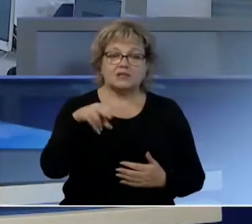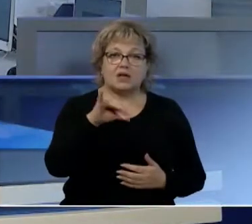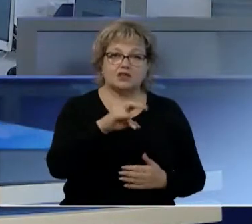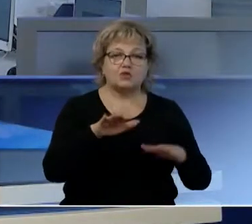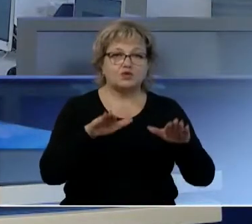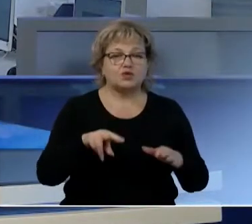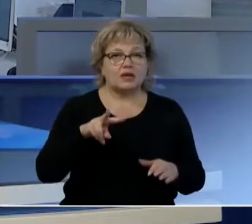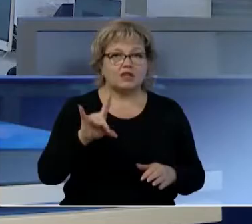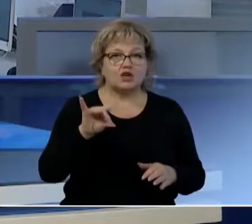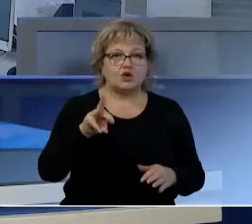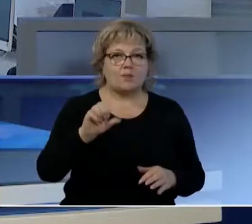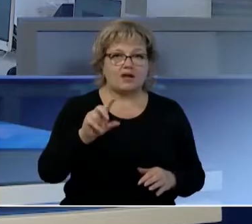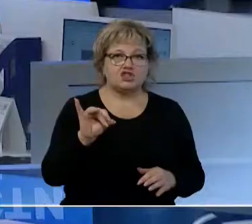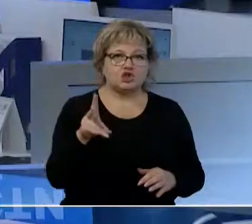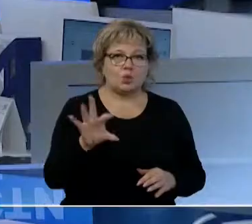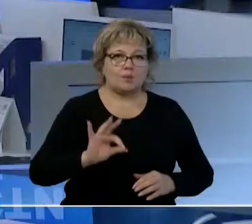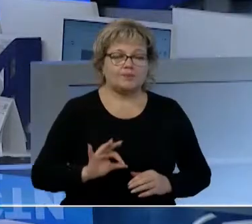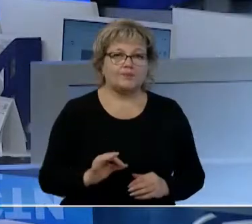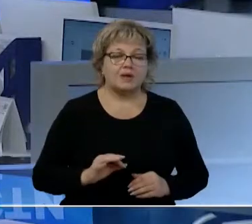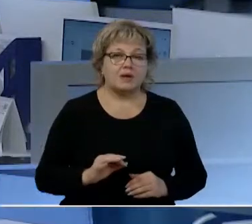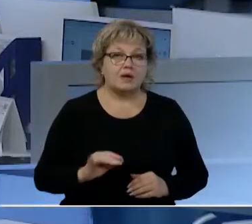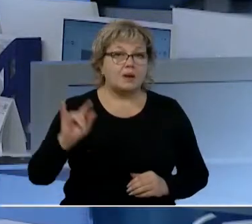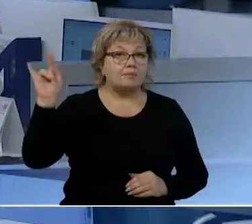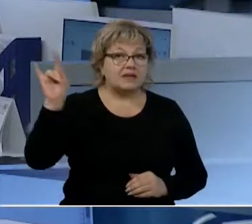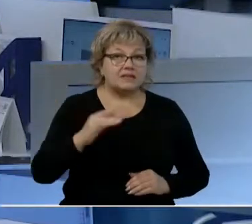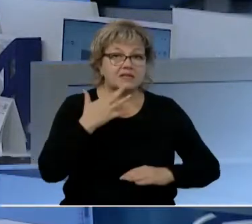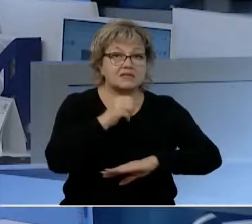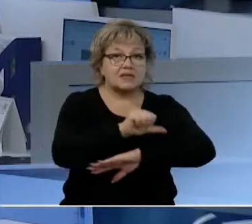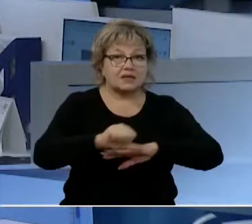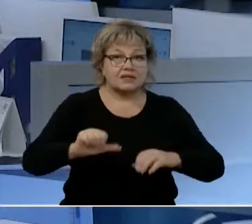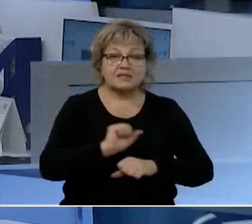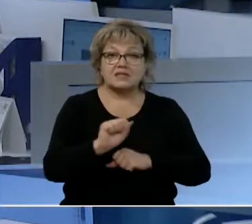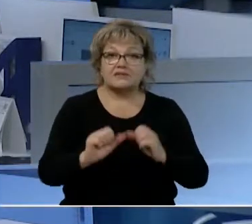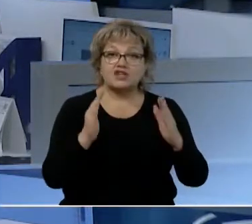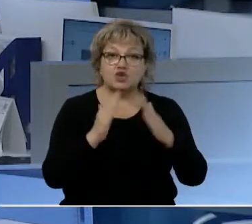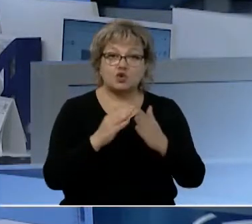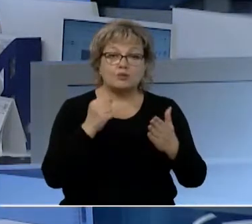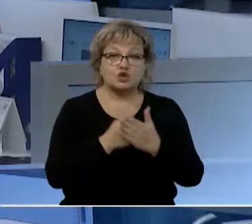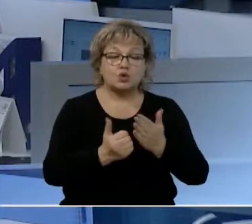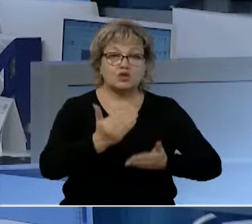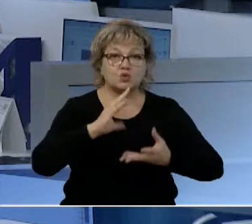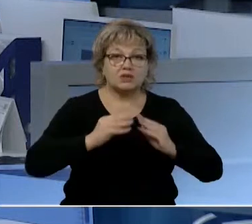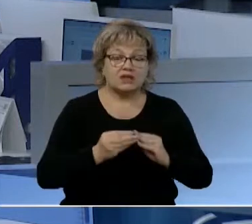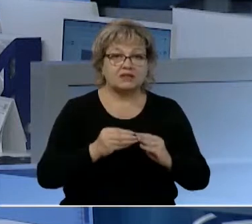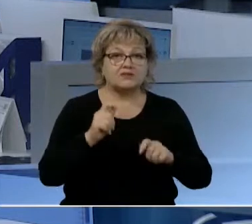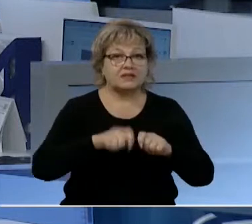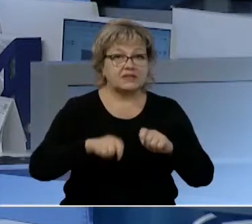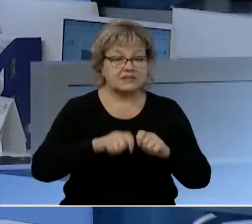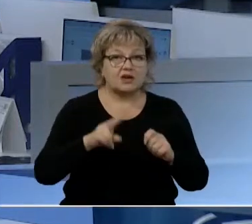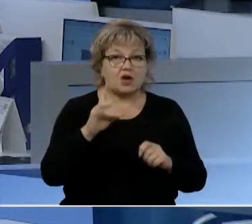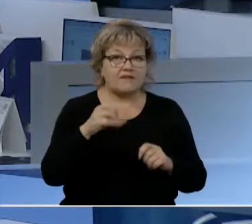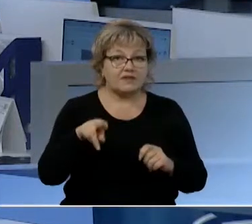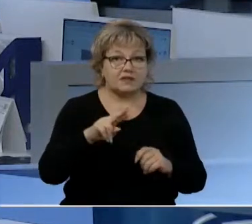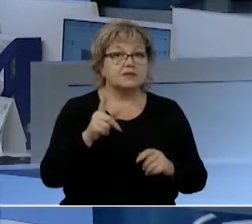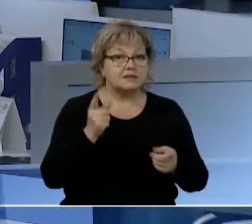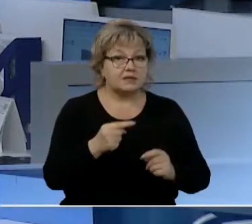новости на Дону в студии Лидия Романченко. Прилетел из-за границы и оставайся дома до результата теста на ковид, естественно,